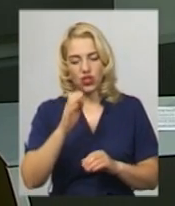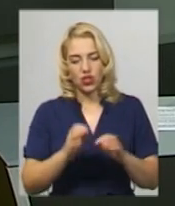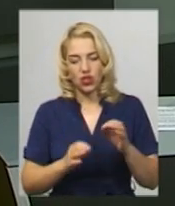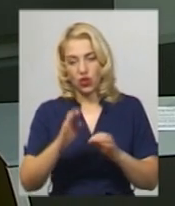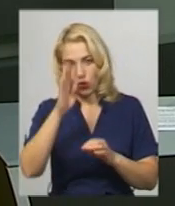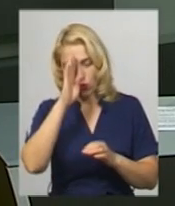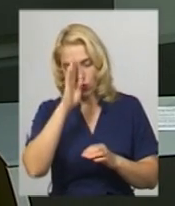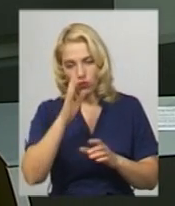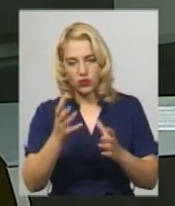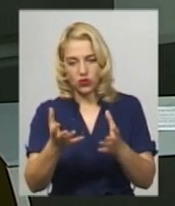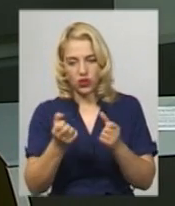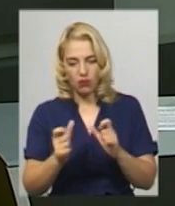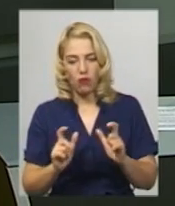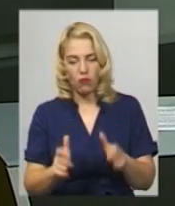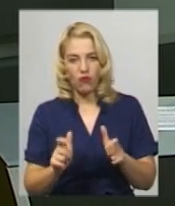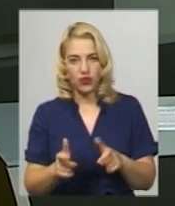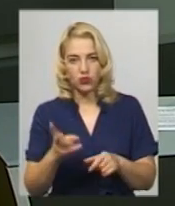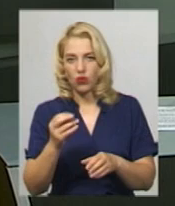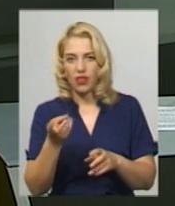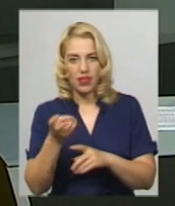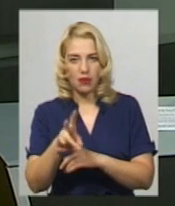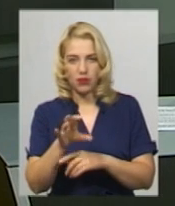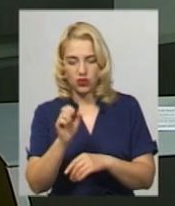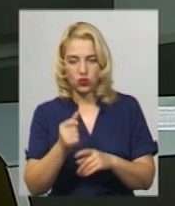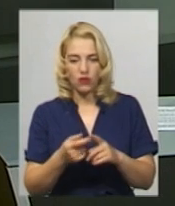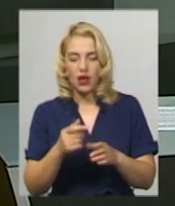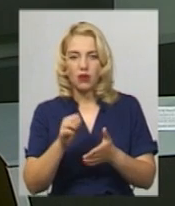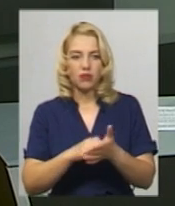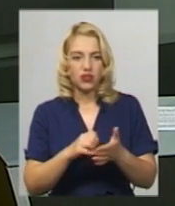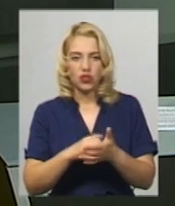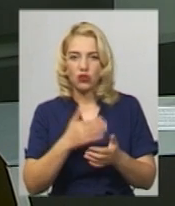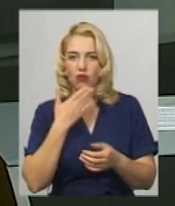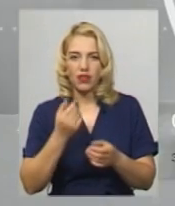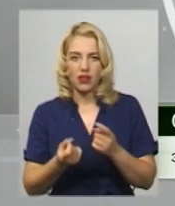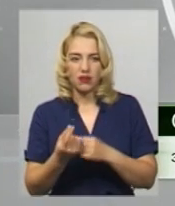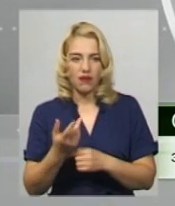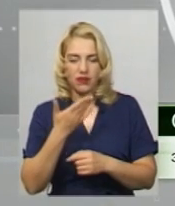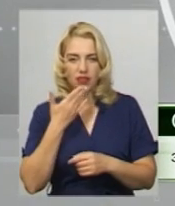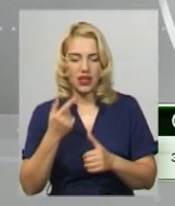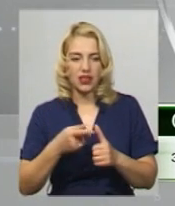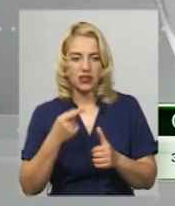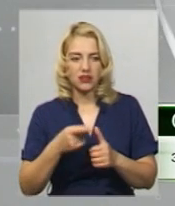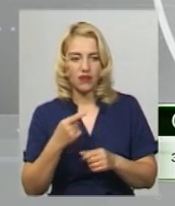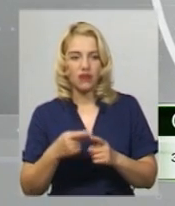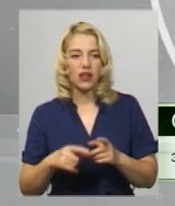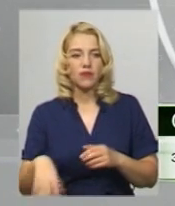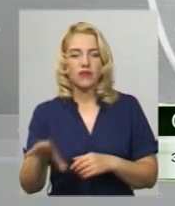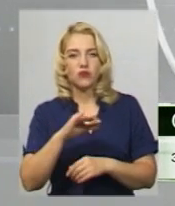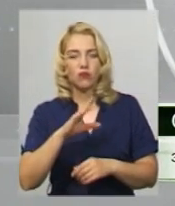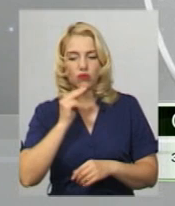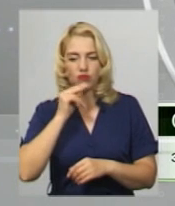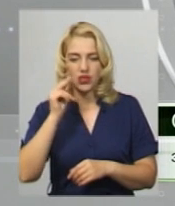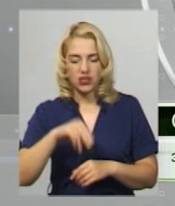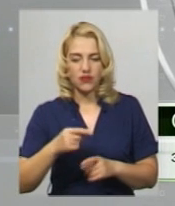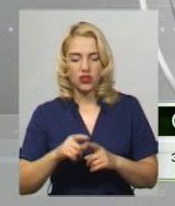повістку, однак на призовний пункт не з'явився. Причини неявки не назвав. Особа була визнана винним у